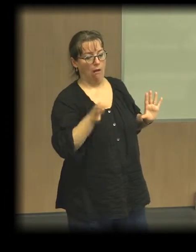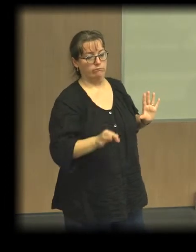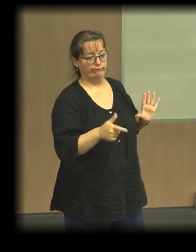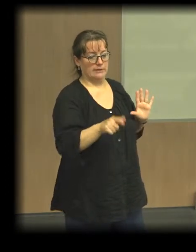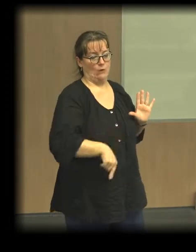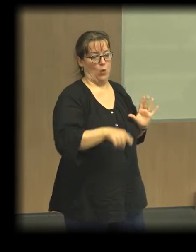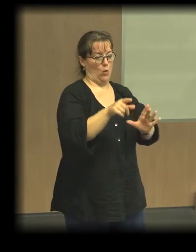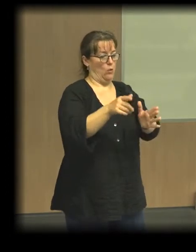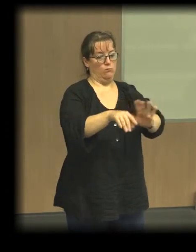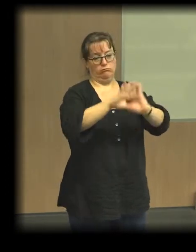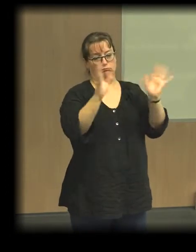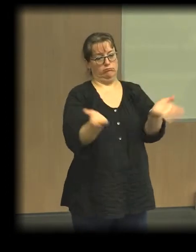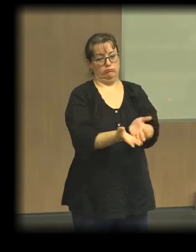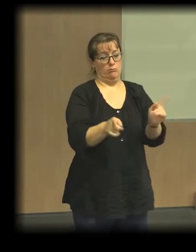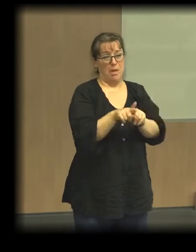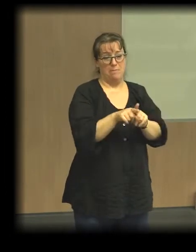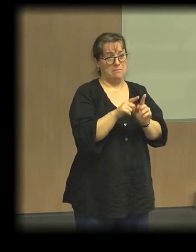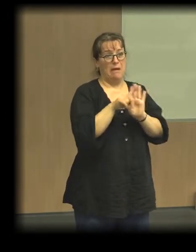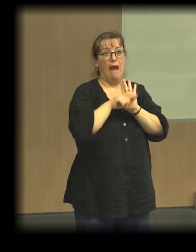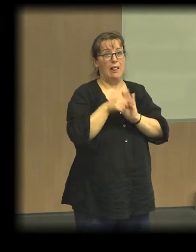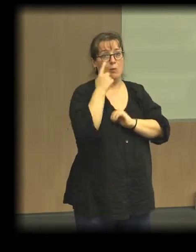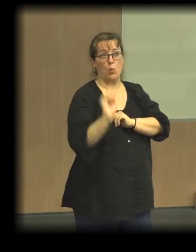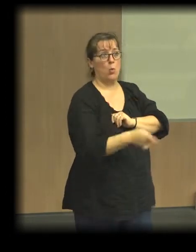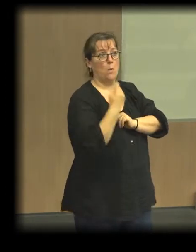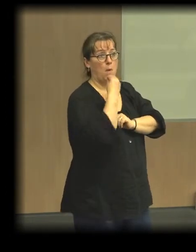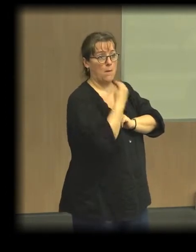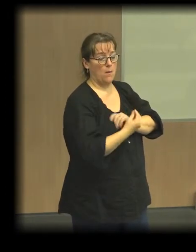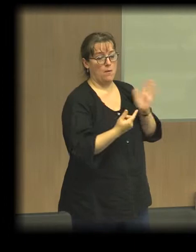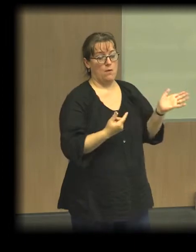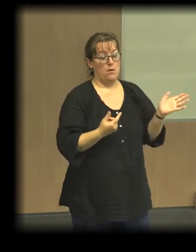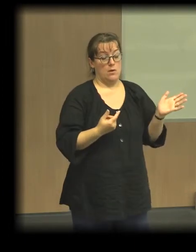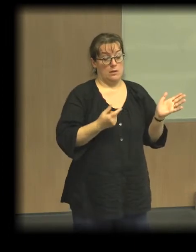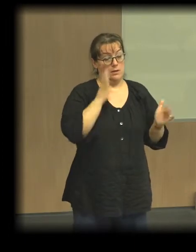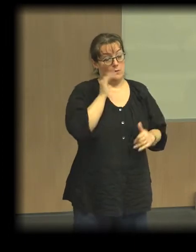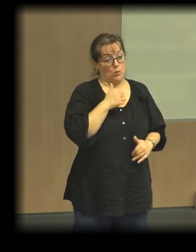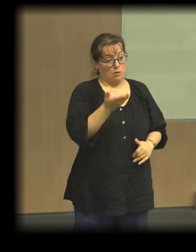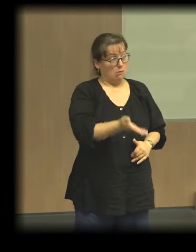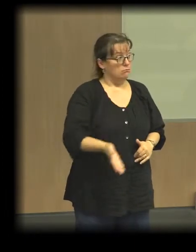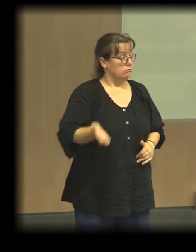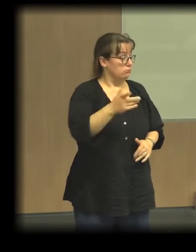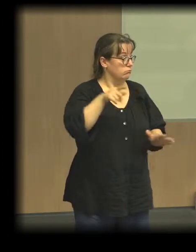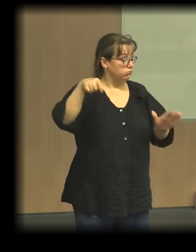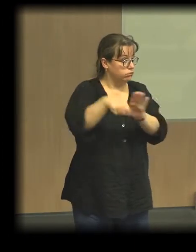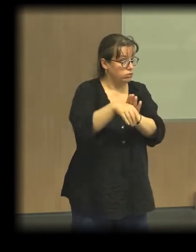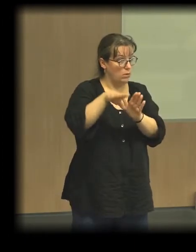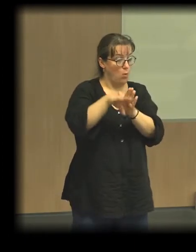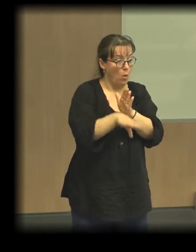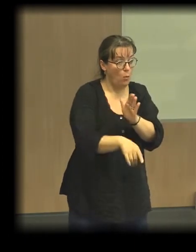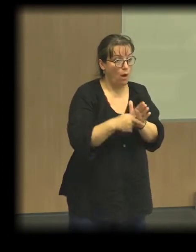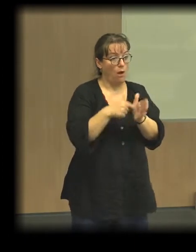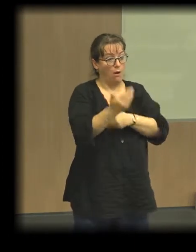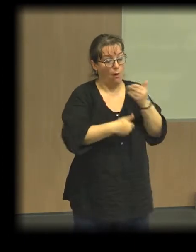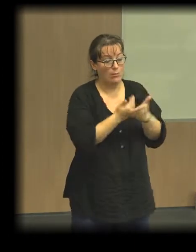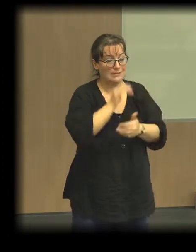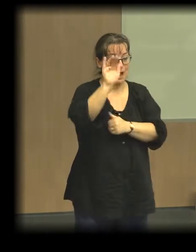amène à négliger de plus en plus les subventions pour mettre l'accent sur les